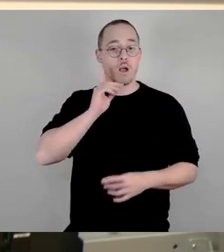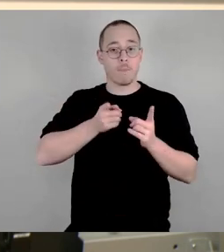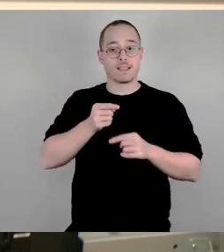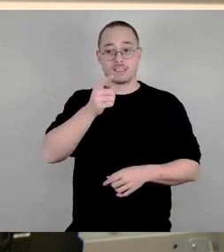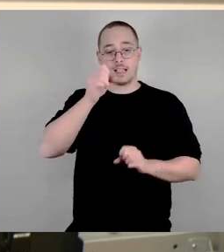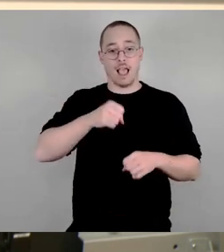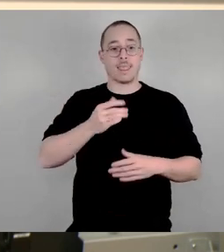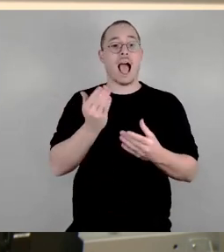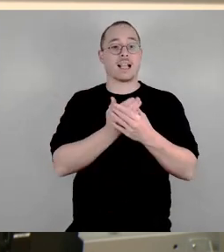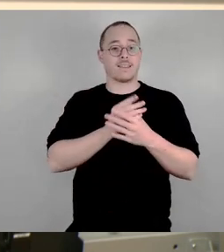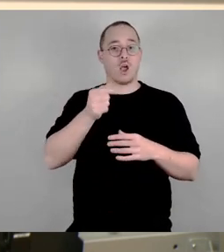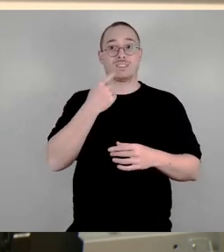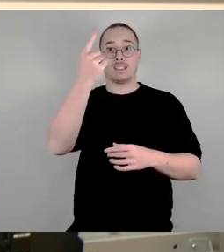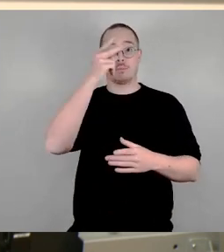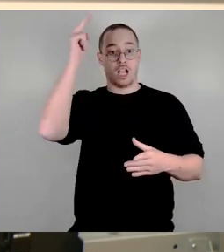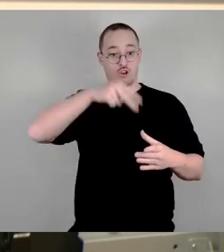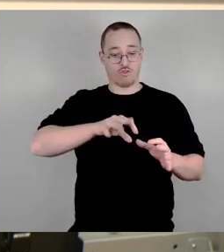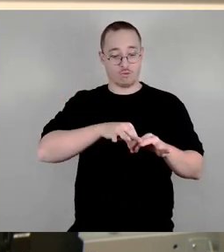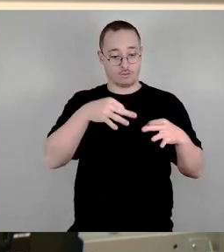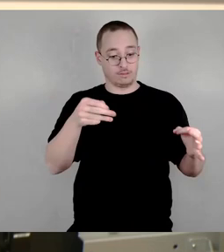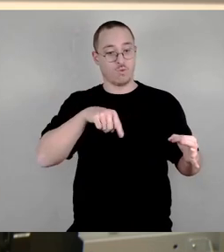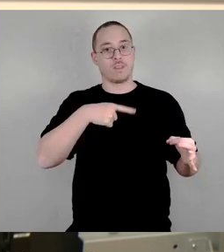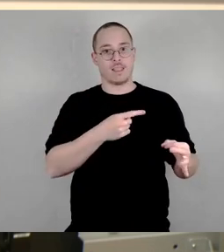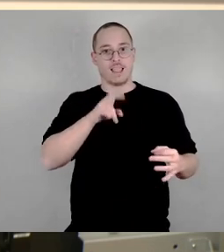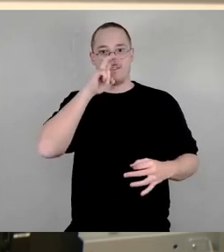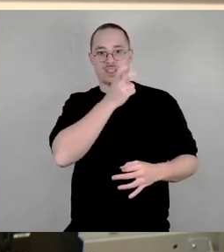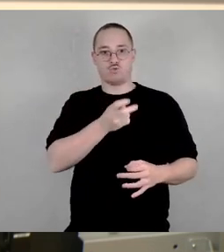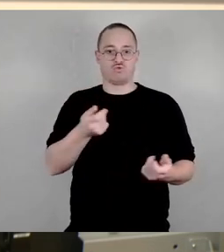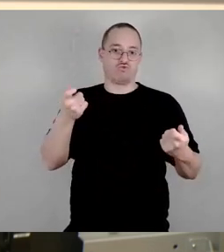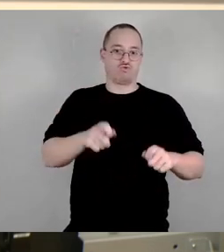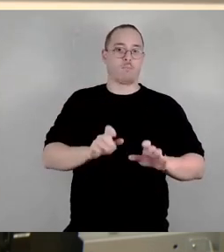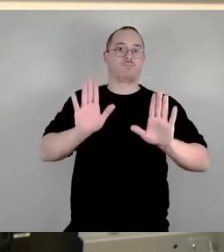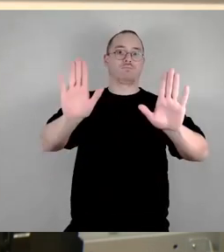Und vielleicht haben wir ja Glück und es gibt ein verregnetes Osterfest. Danke.